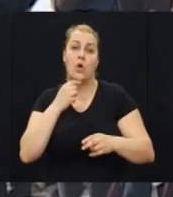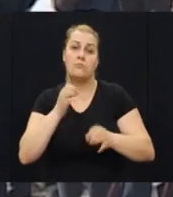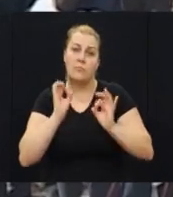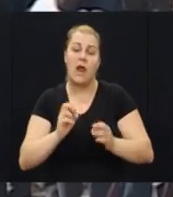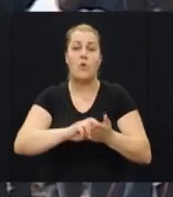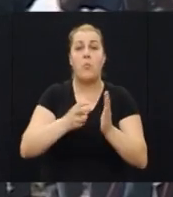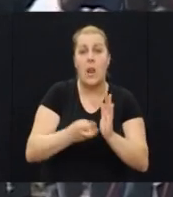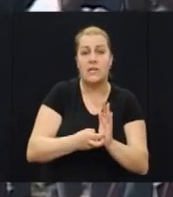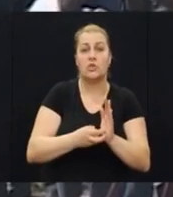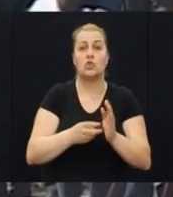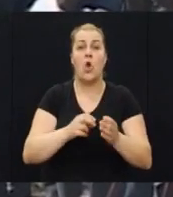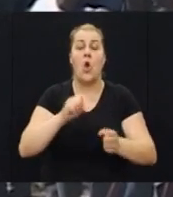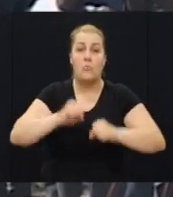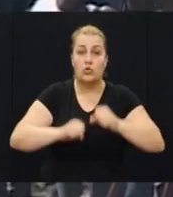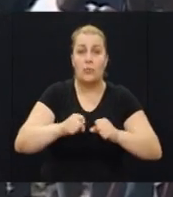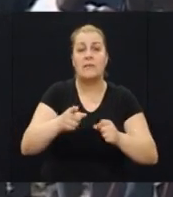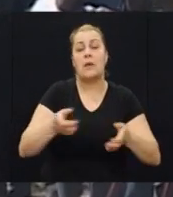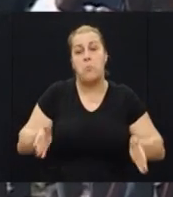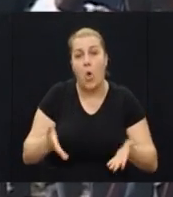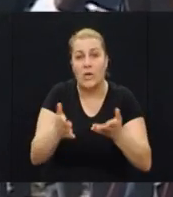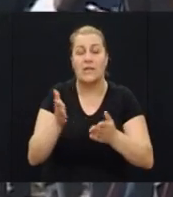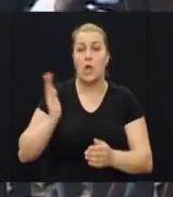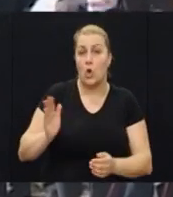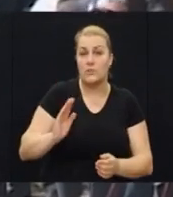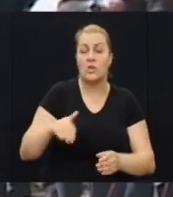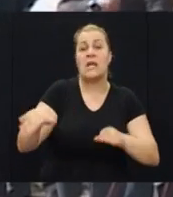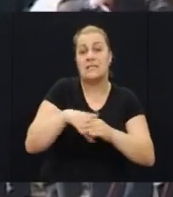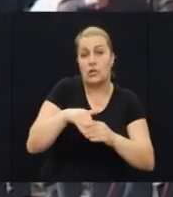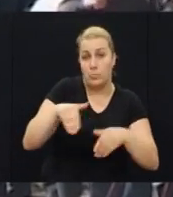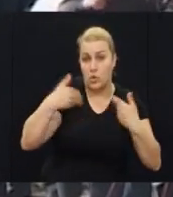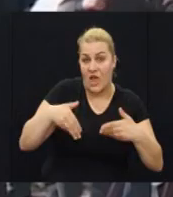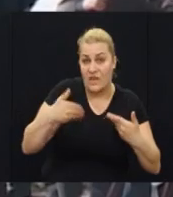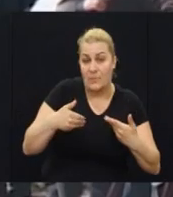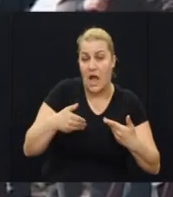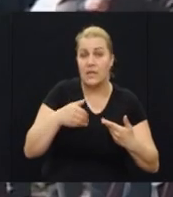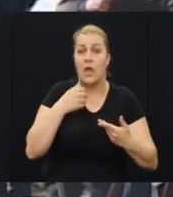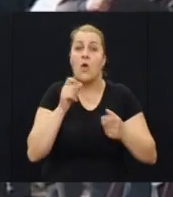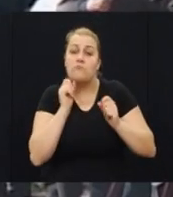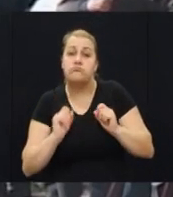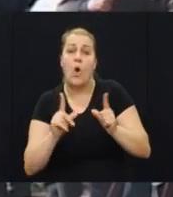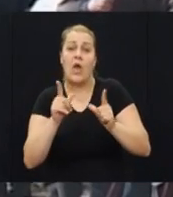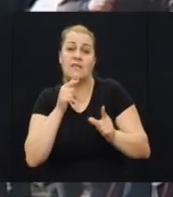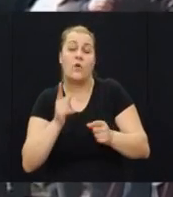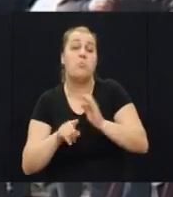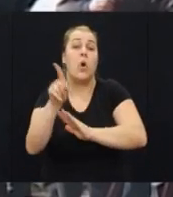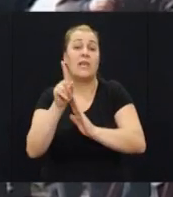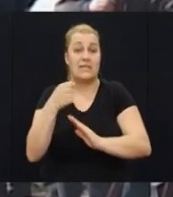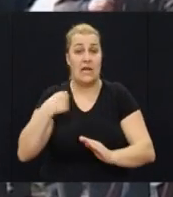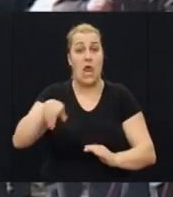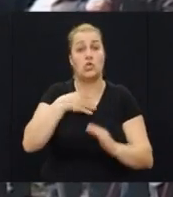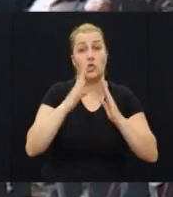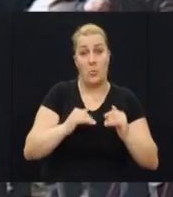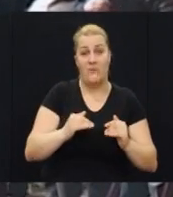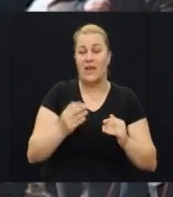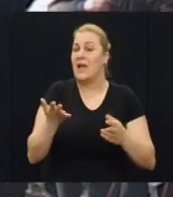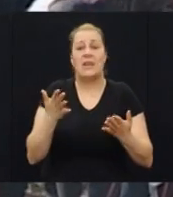donošenjem zakona i normi nužnih za pokretanje gospodarstva za pošljavanje naših mladih, oživljavanje bogatstva i potencijala naše domovine. Ne ima